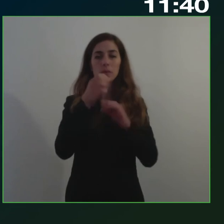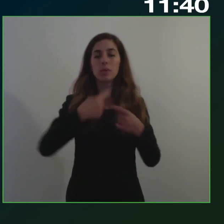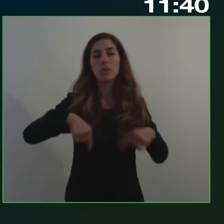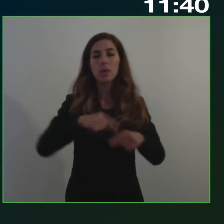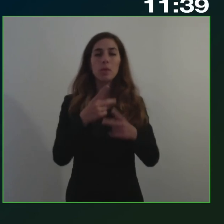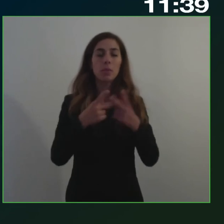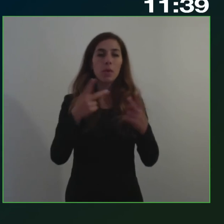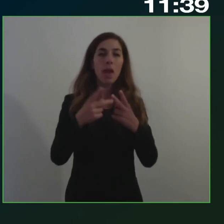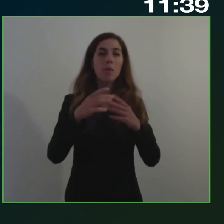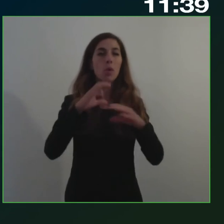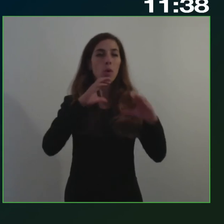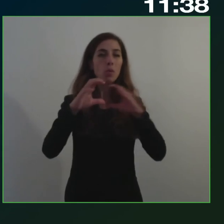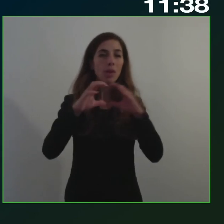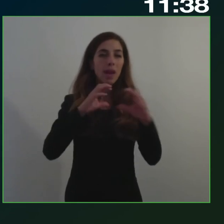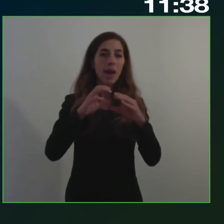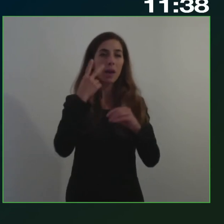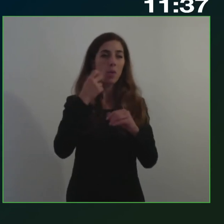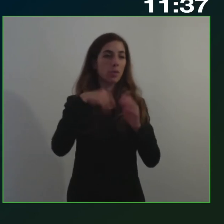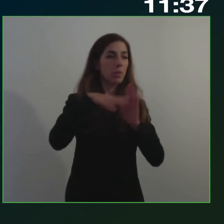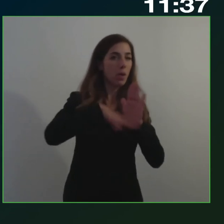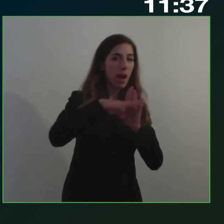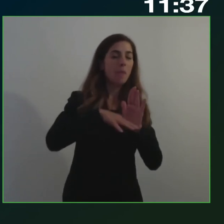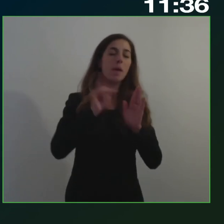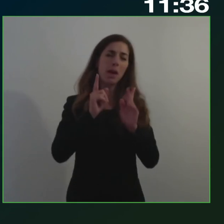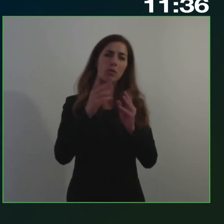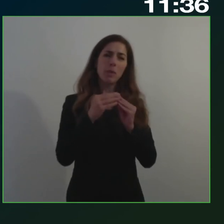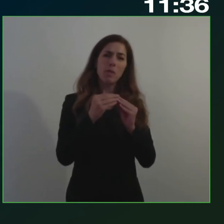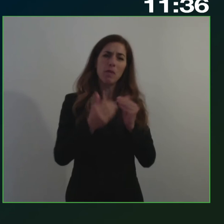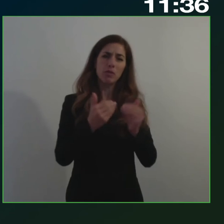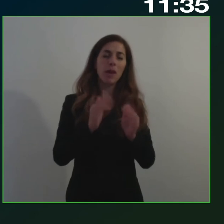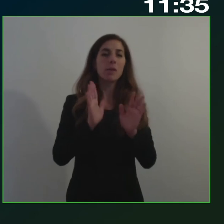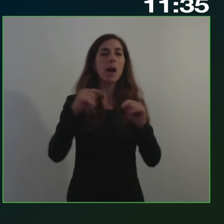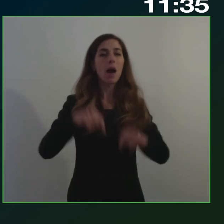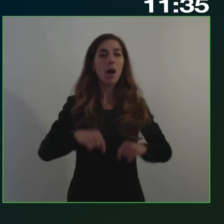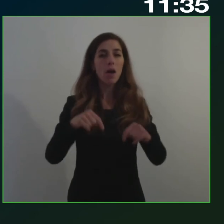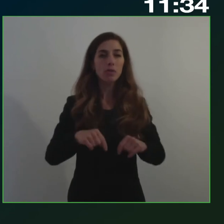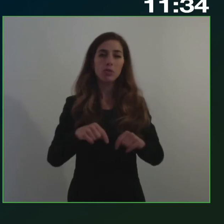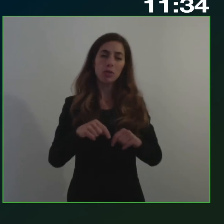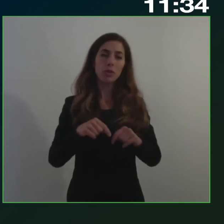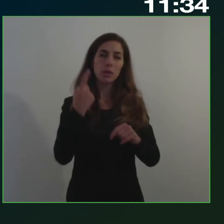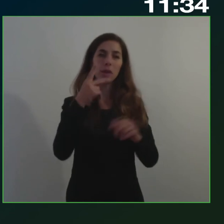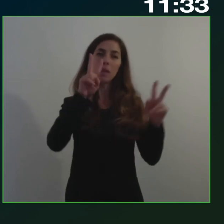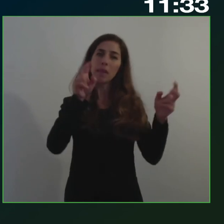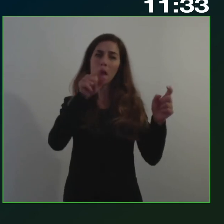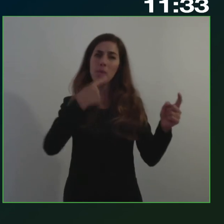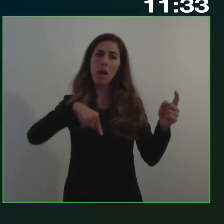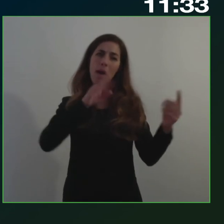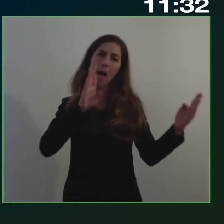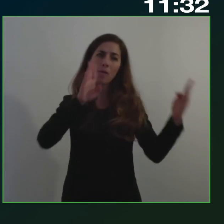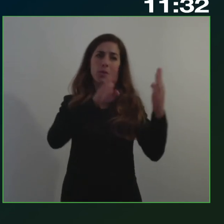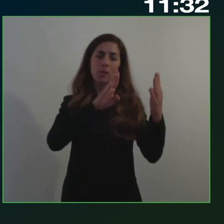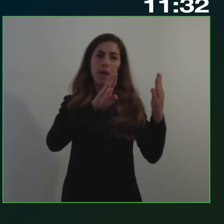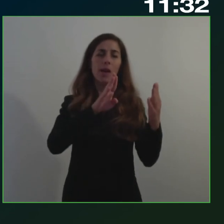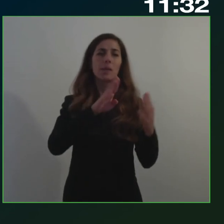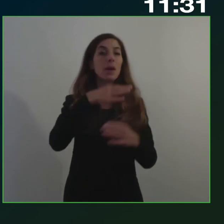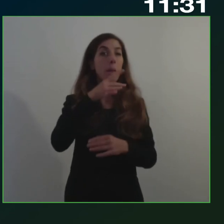il programma stiamo facendo oggi però stiamo diciamo affrontando un tema un tema sempre di